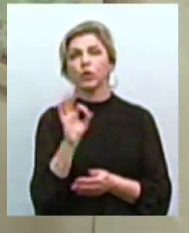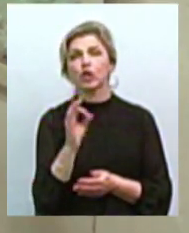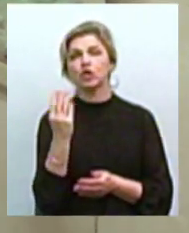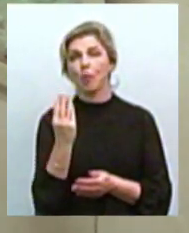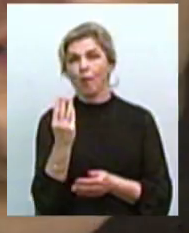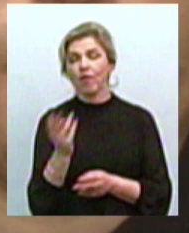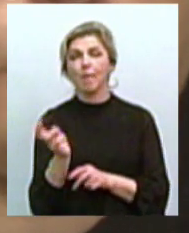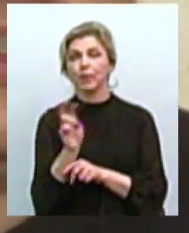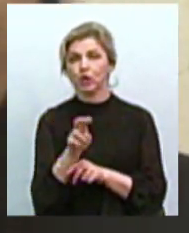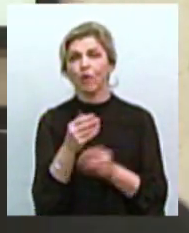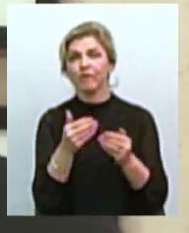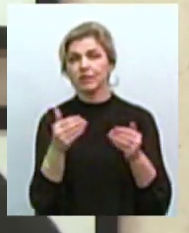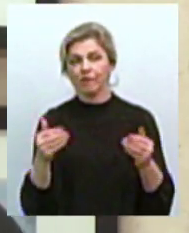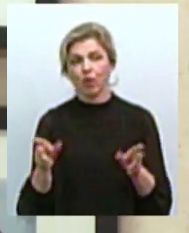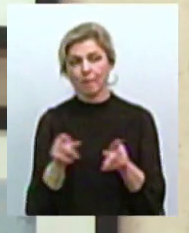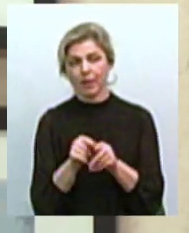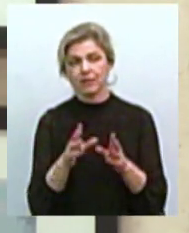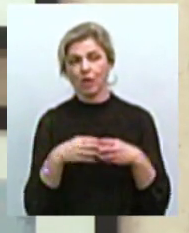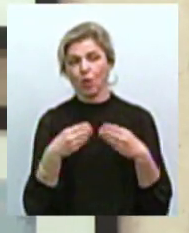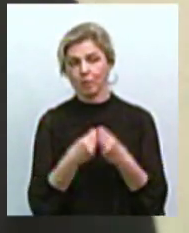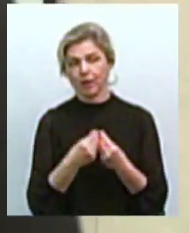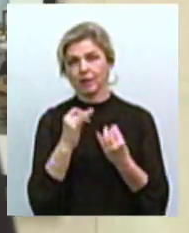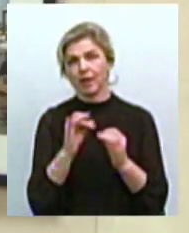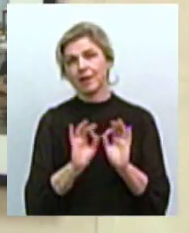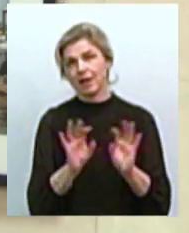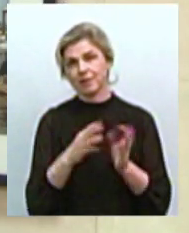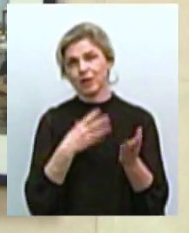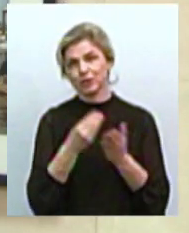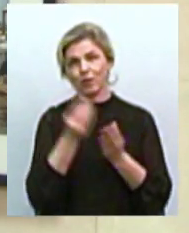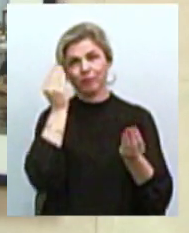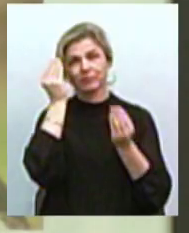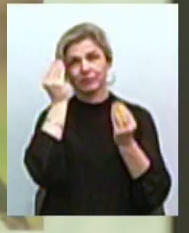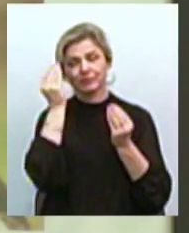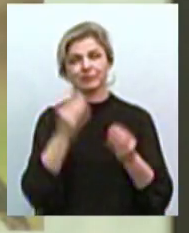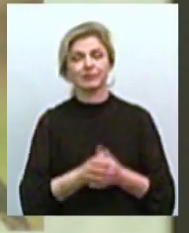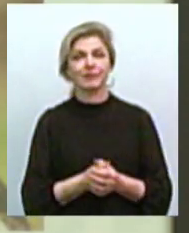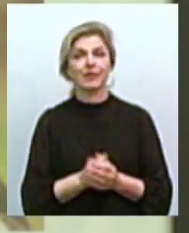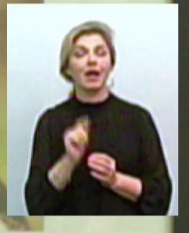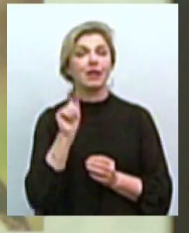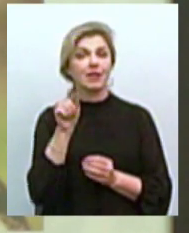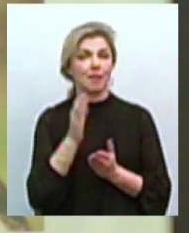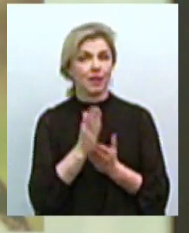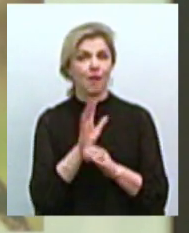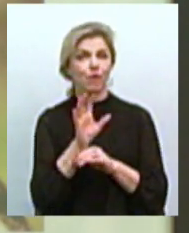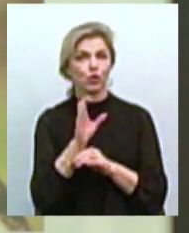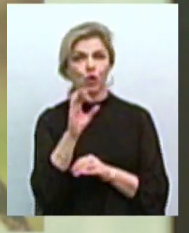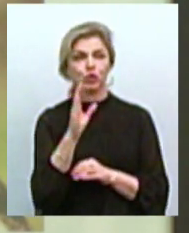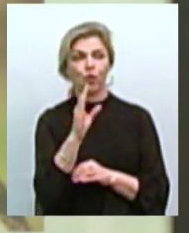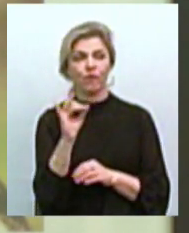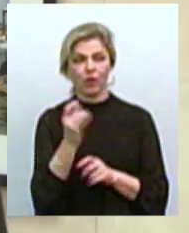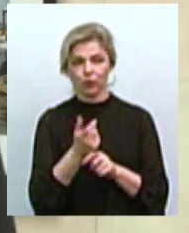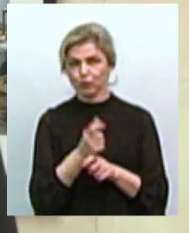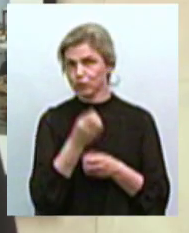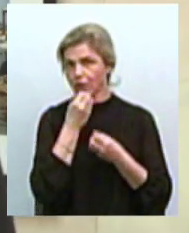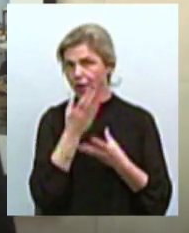з родиною. Чоловік ділиться враженням від робіт. «Там є фотографія сови. Дуже гарно так вийшло.